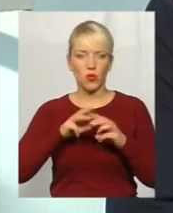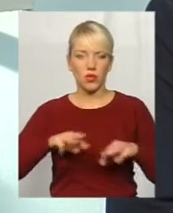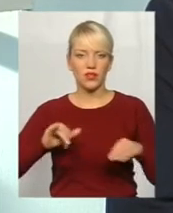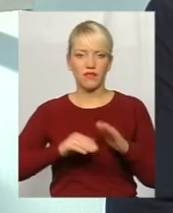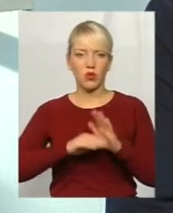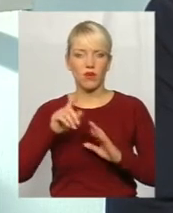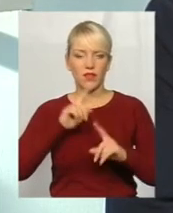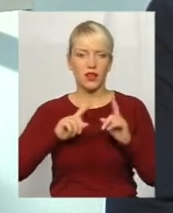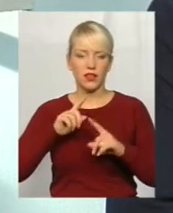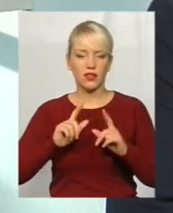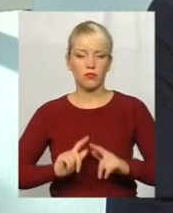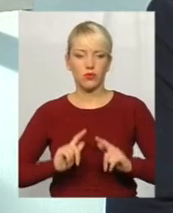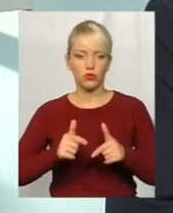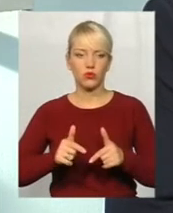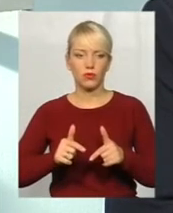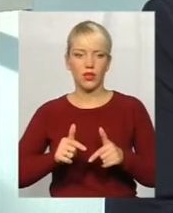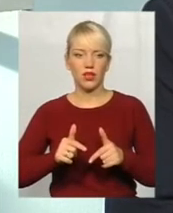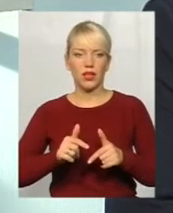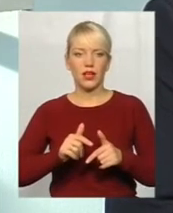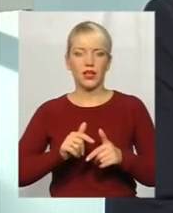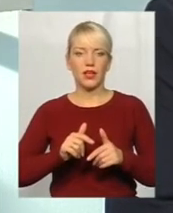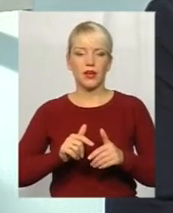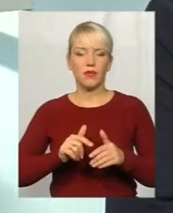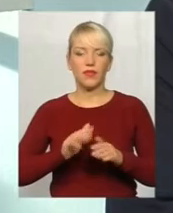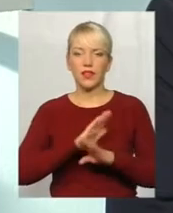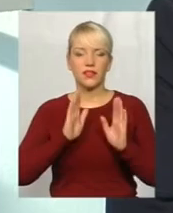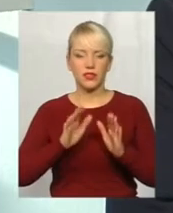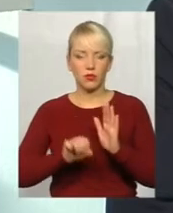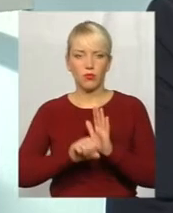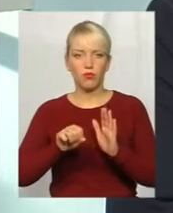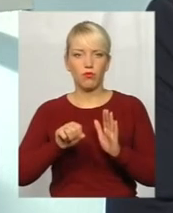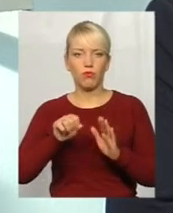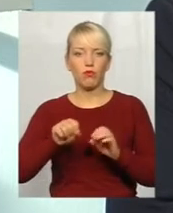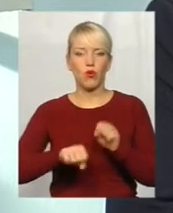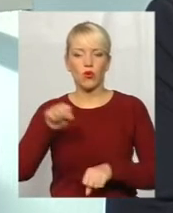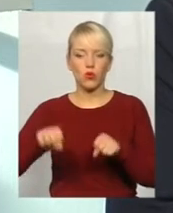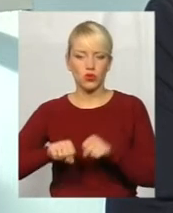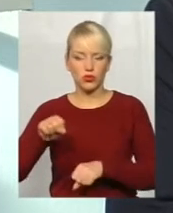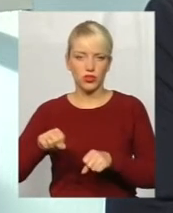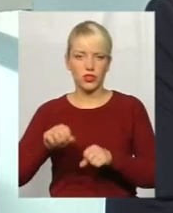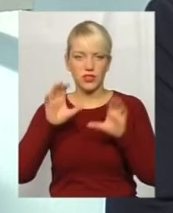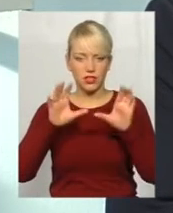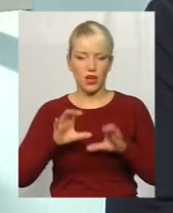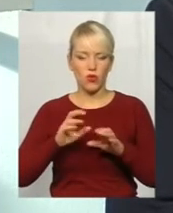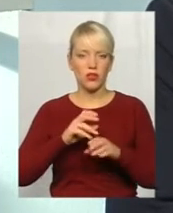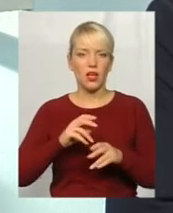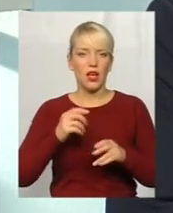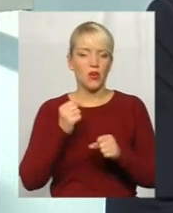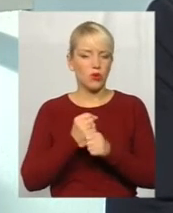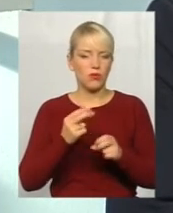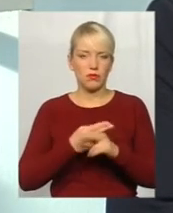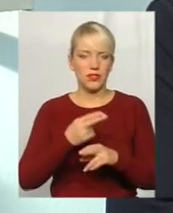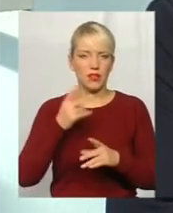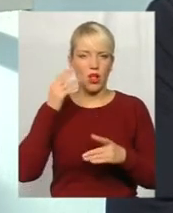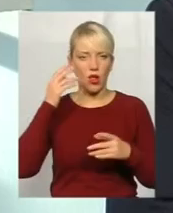поступає не тільки порушуючи Конституцію і закони, але поступає інколи без логіки, керуючись тим, що орган місцевого